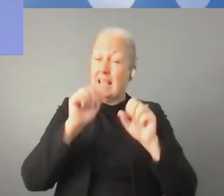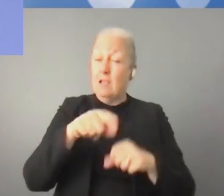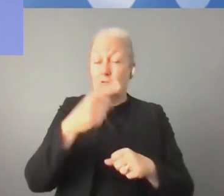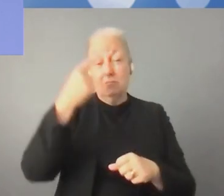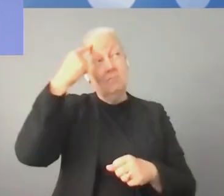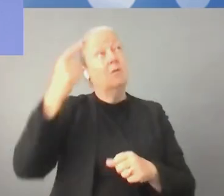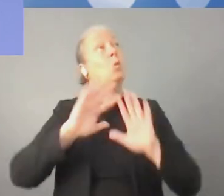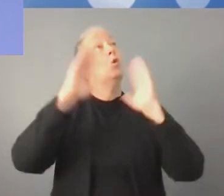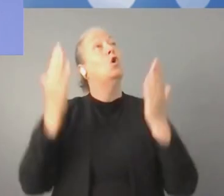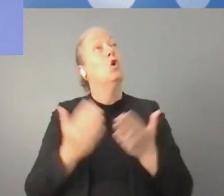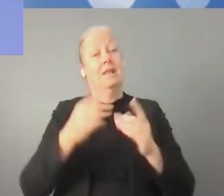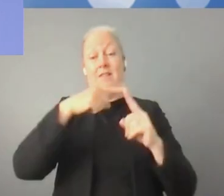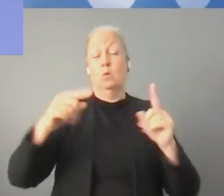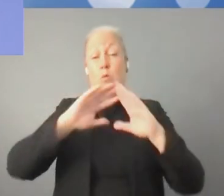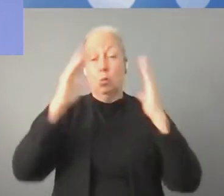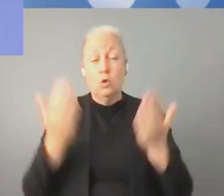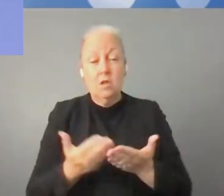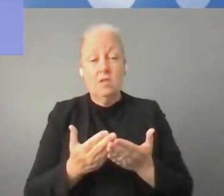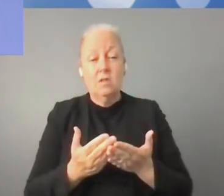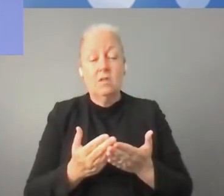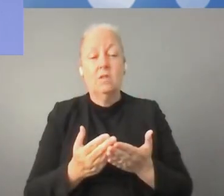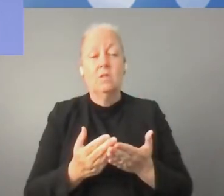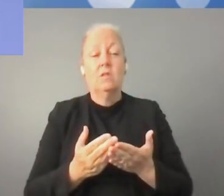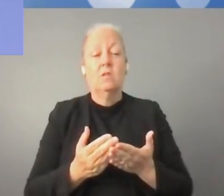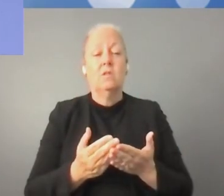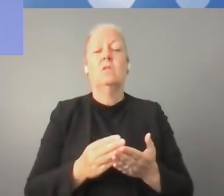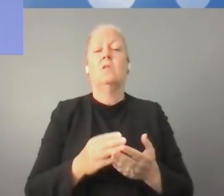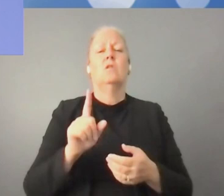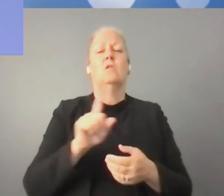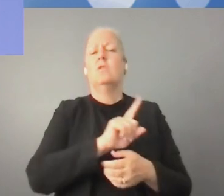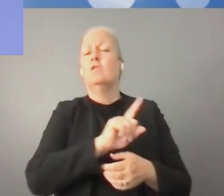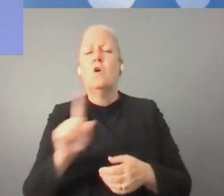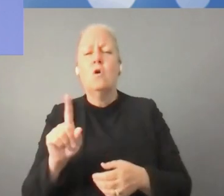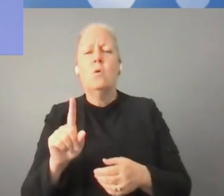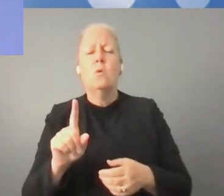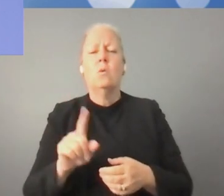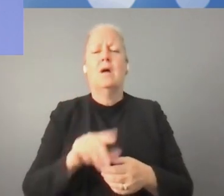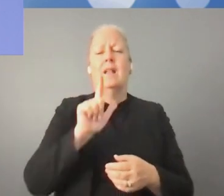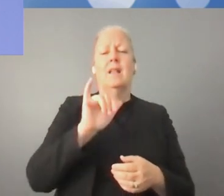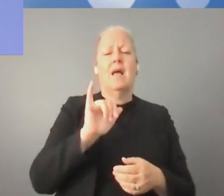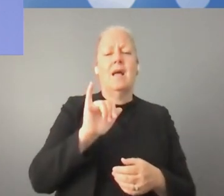السفير أقول هل تتوقعون أن تجوا أن هناك عالم فضاء